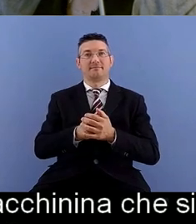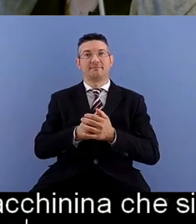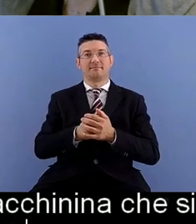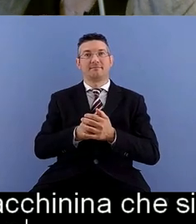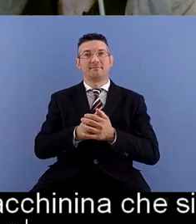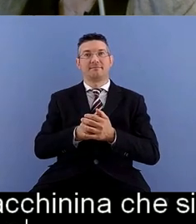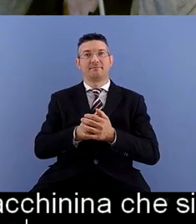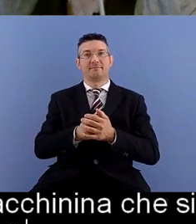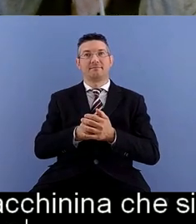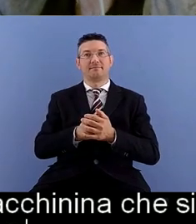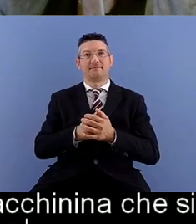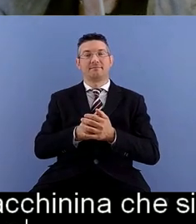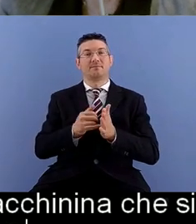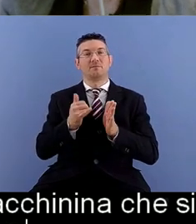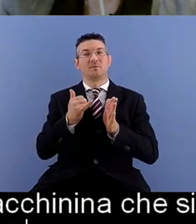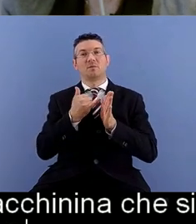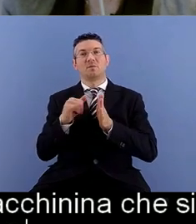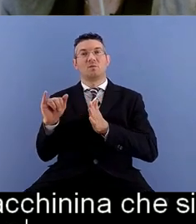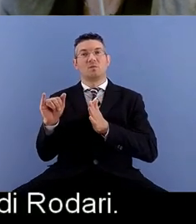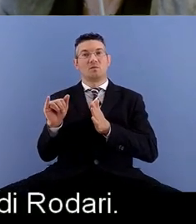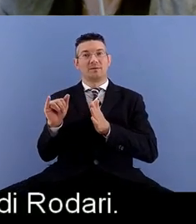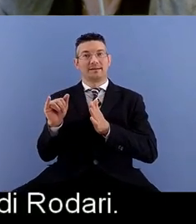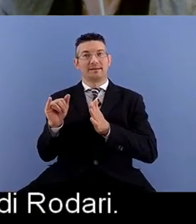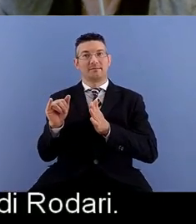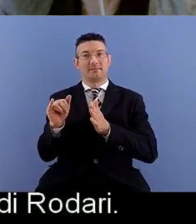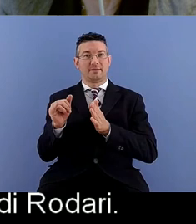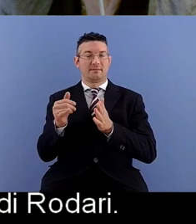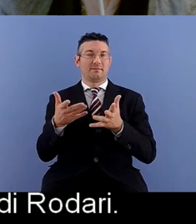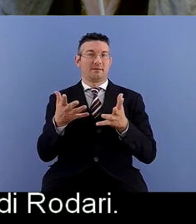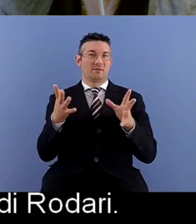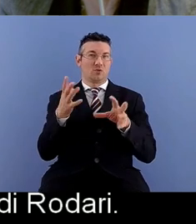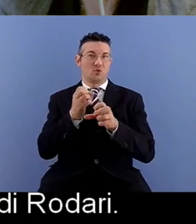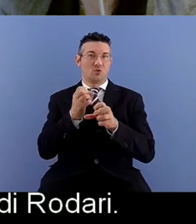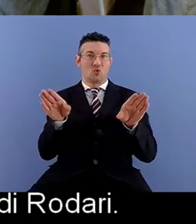ultima per concludere vi